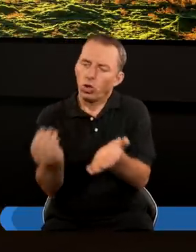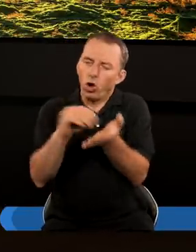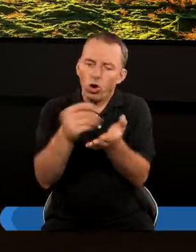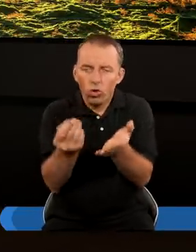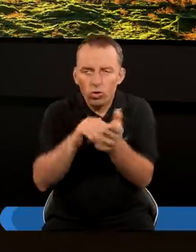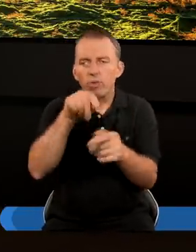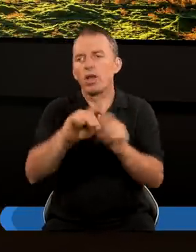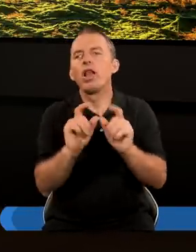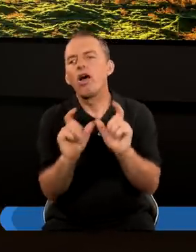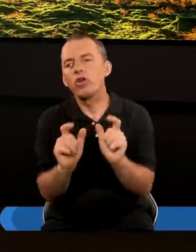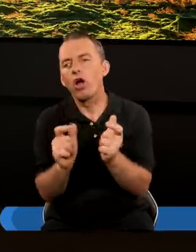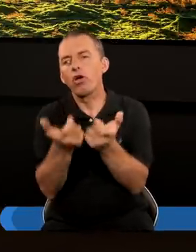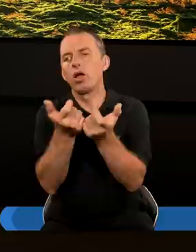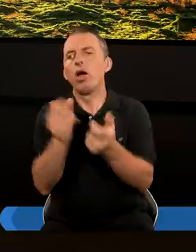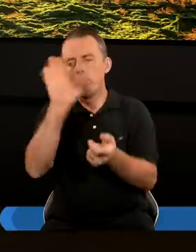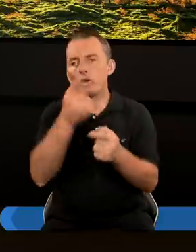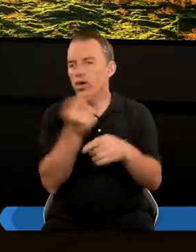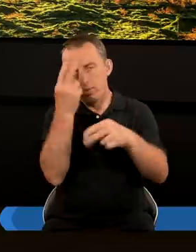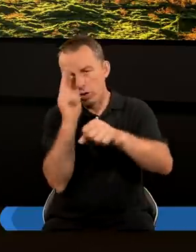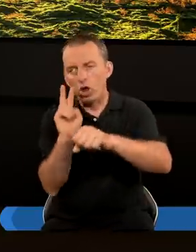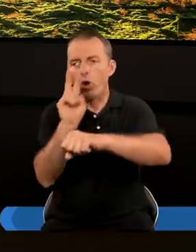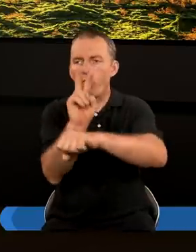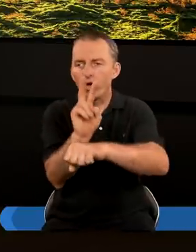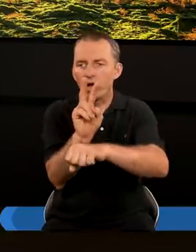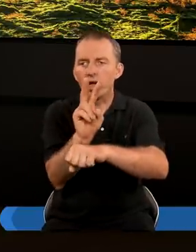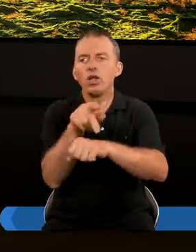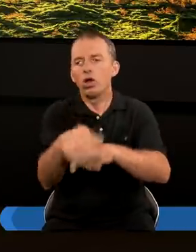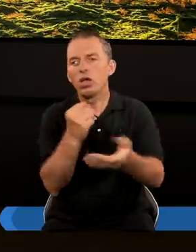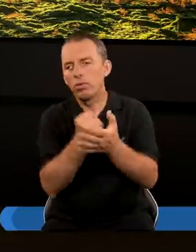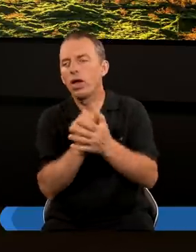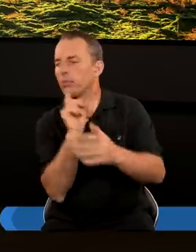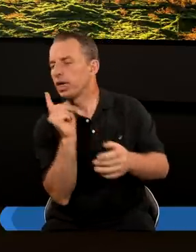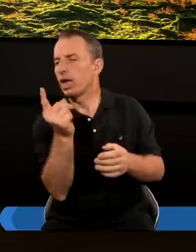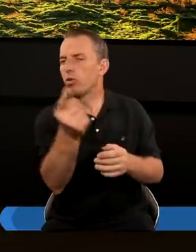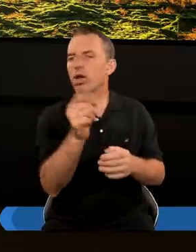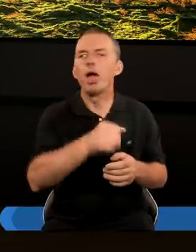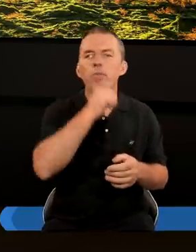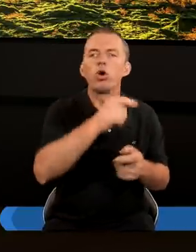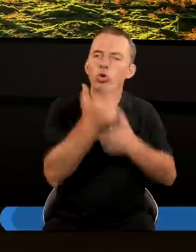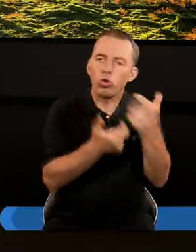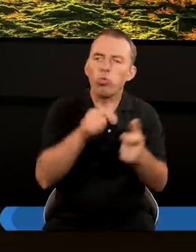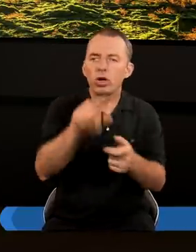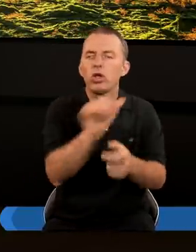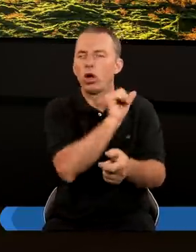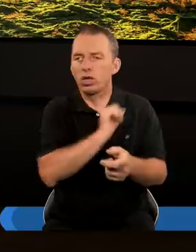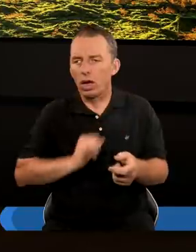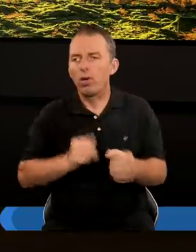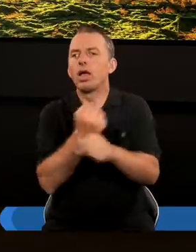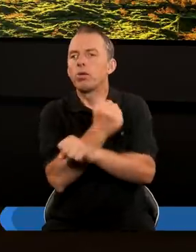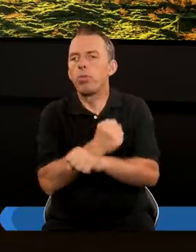tego coś dołóżmy Tak na wszelki wypadek Bo Panu Bogu nie można ufać To jest przesłanie Babilonu Zróbmy to sami